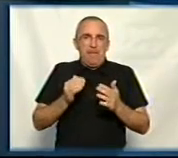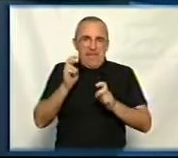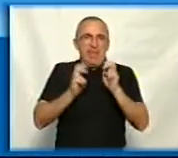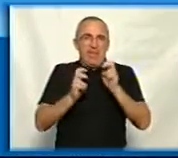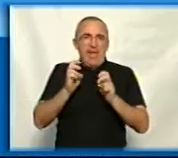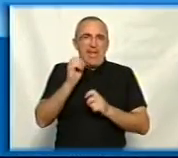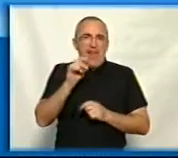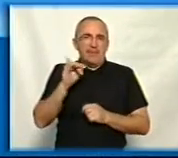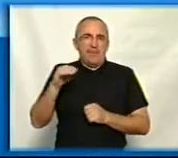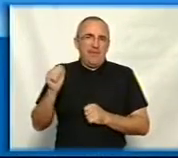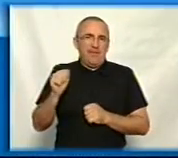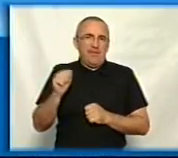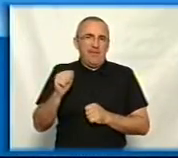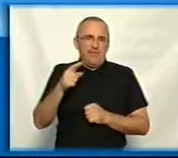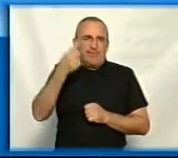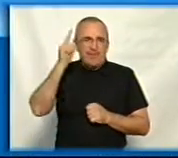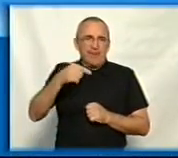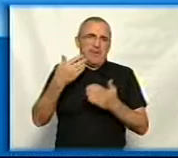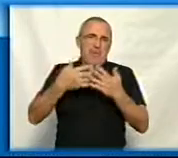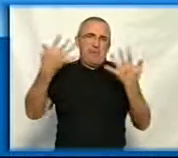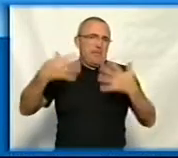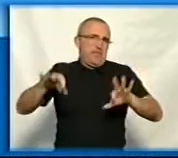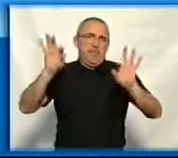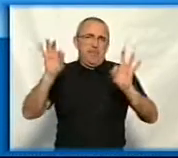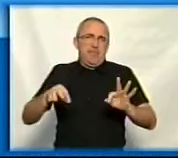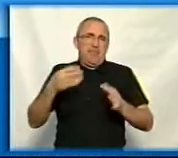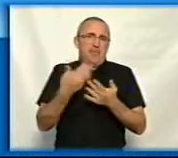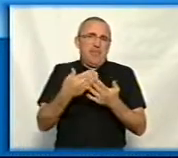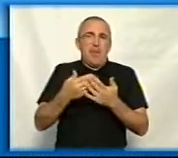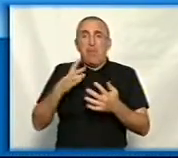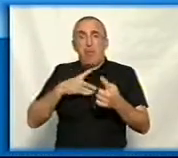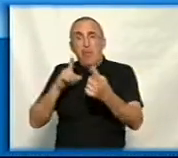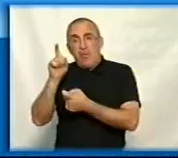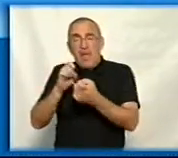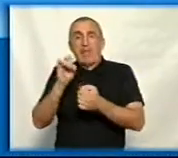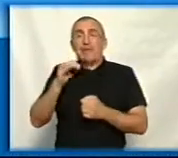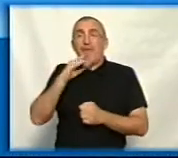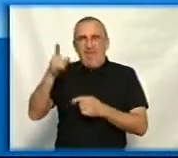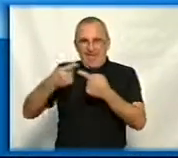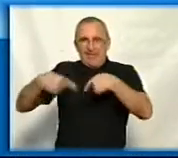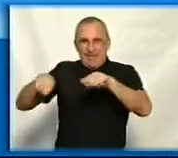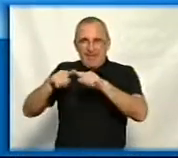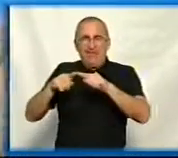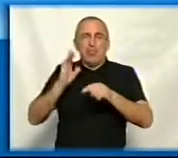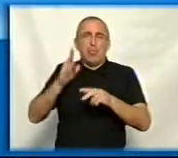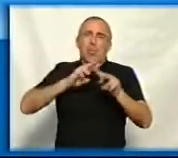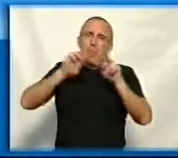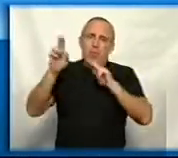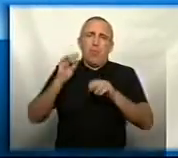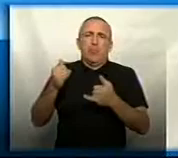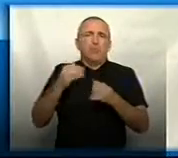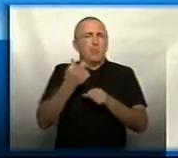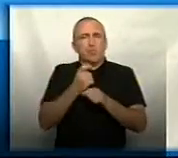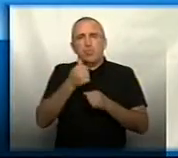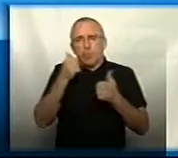Єлізаві. Ось, то там, ти знаєте, 50 на 50. Ми один час, коли сварилися з Єлізавети, вони сказали, ми будемо обрізати все, тепер дуже